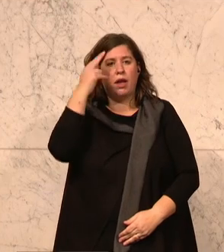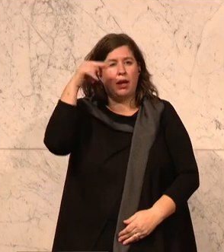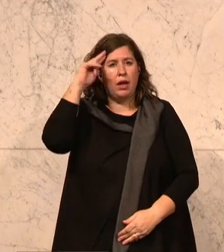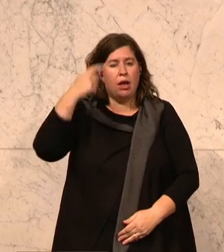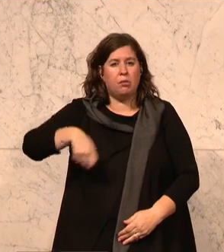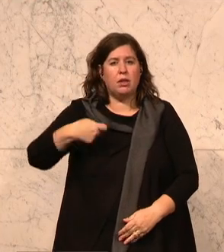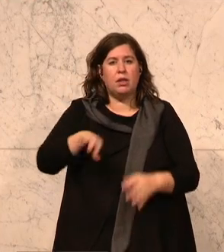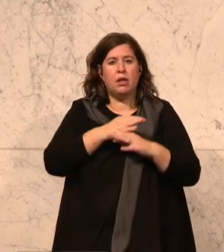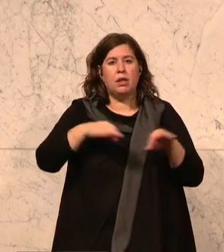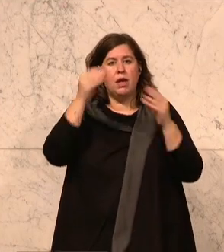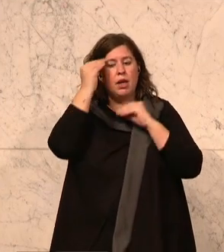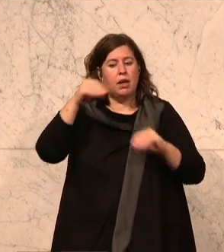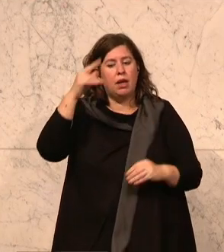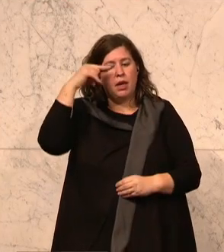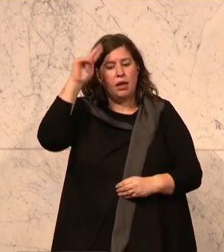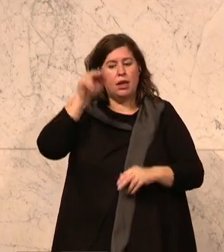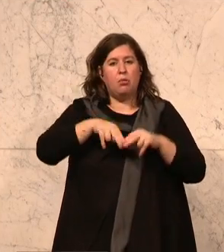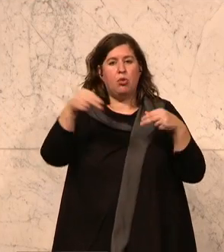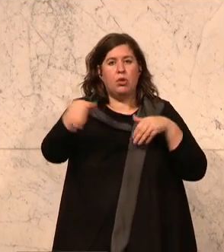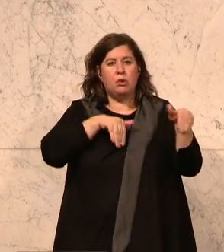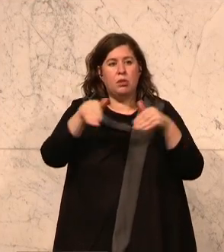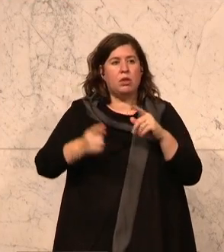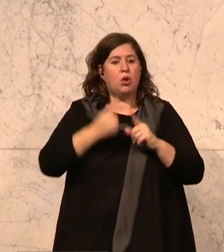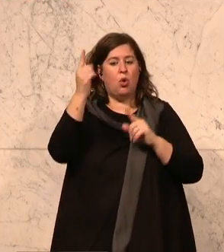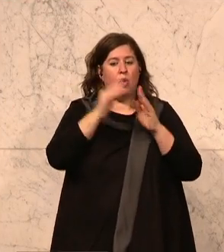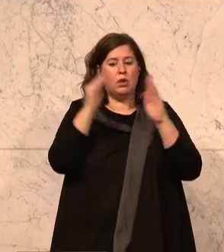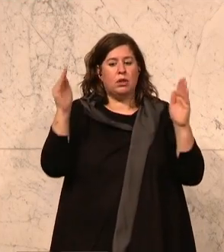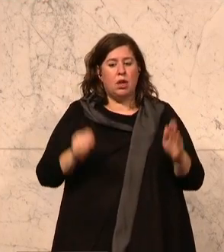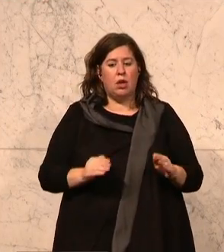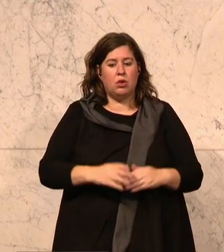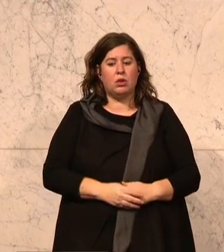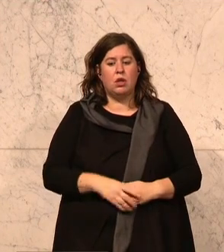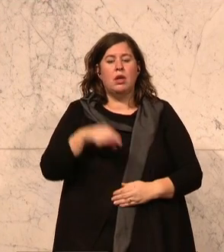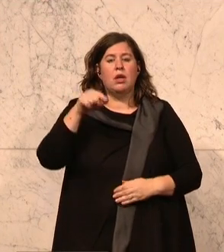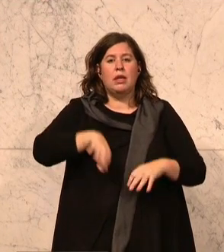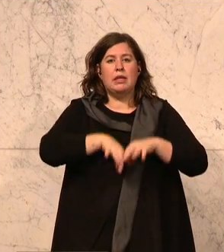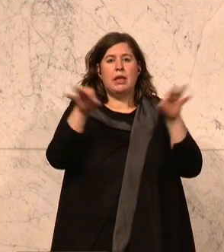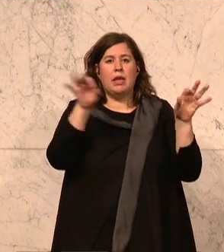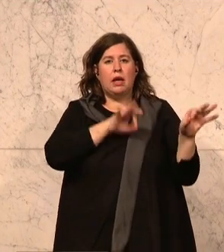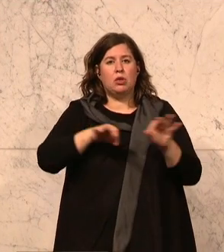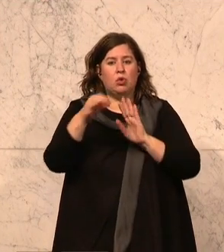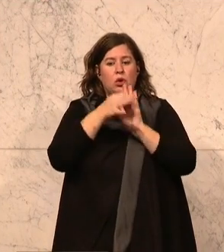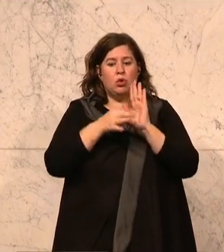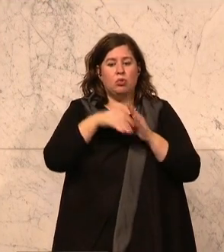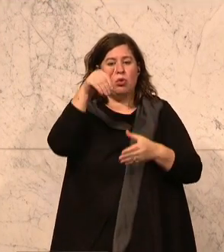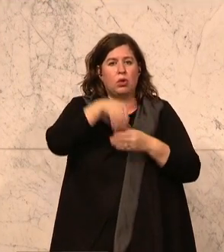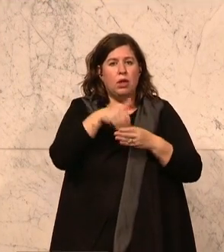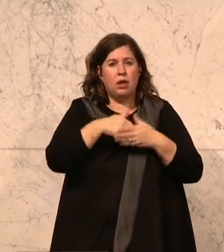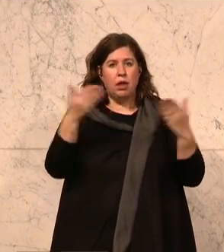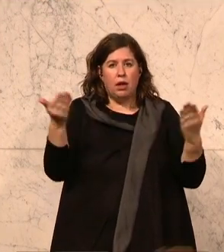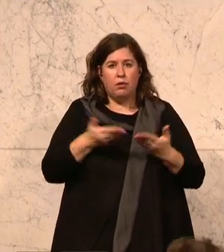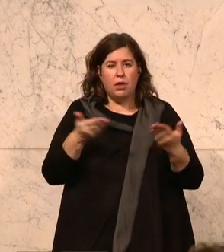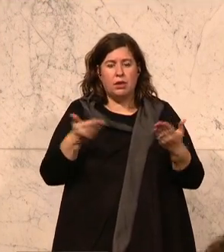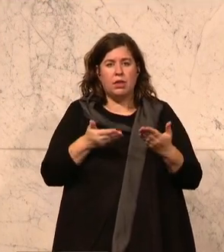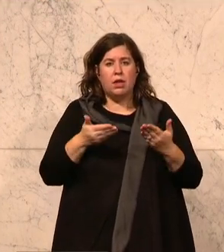Der erste Redner ist Hermann Brückel von den Freiheitlichen. Es geht in diesem Tagesordnungspunkt unter anderem darum, dass um eine